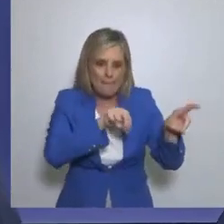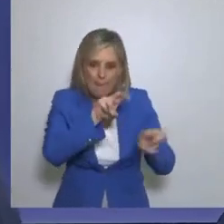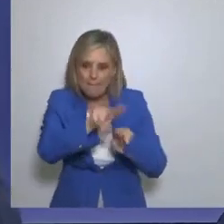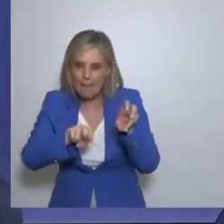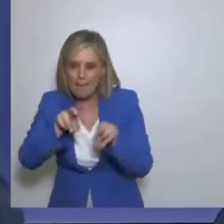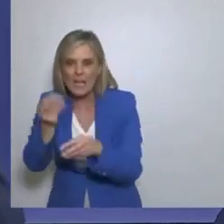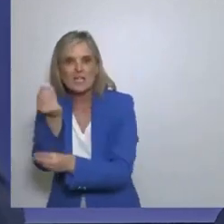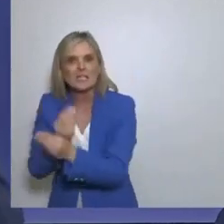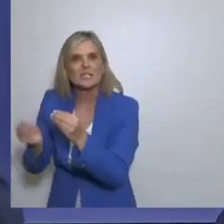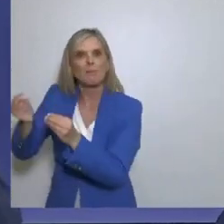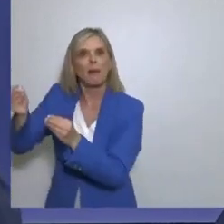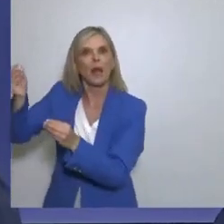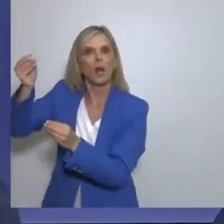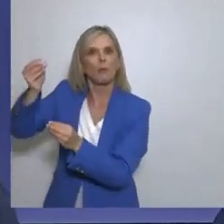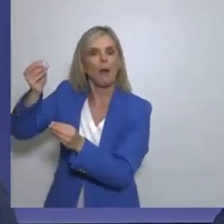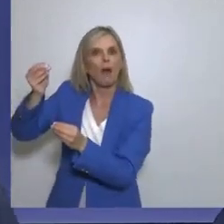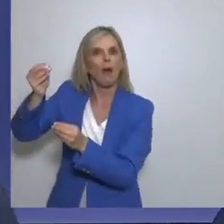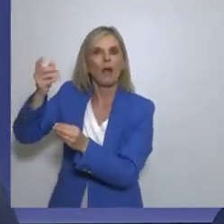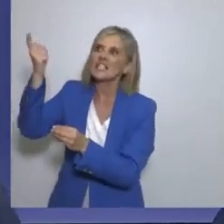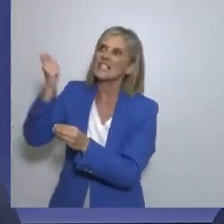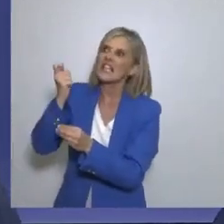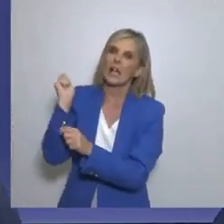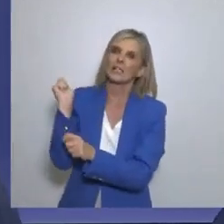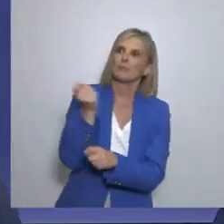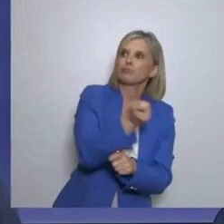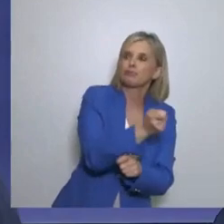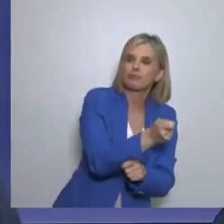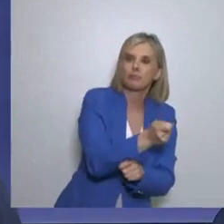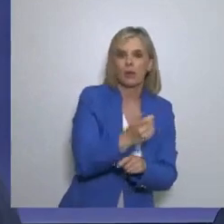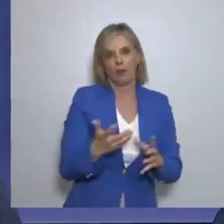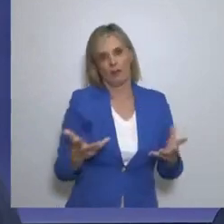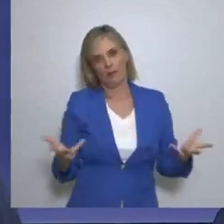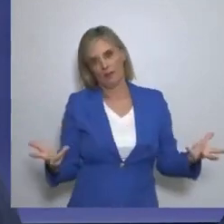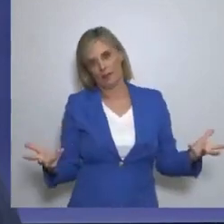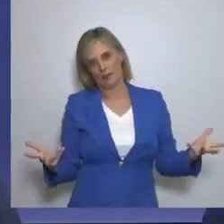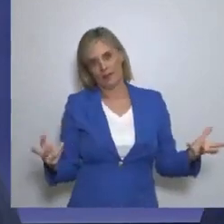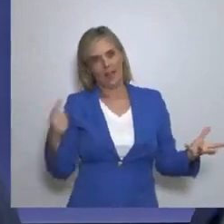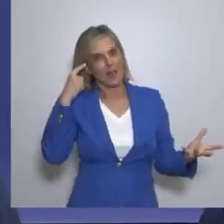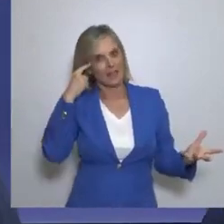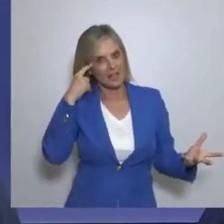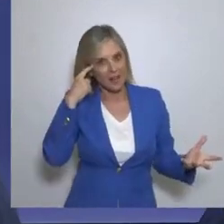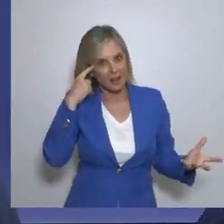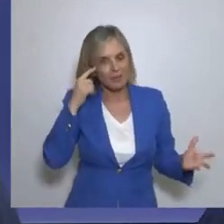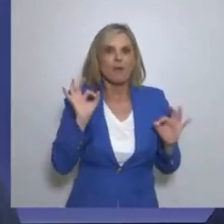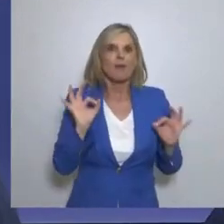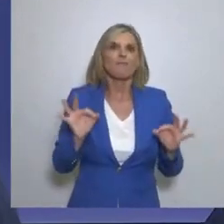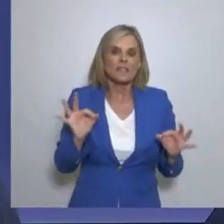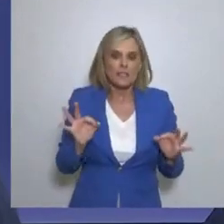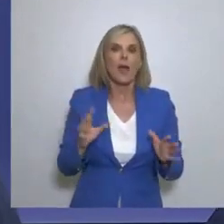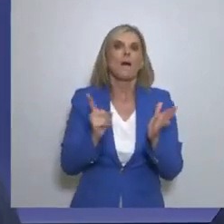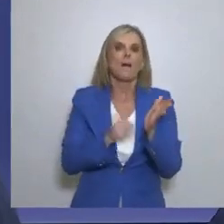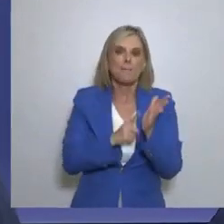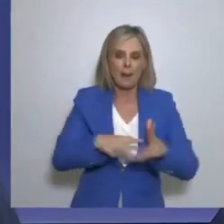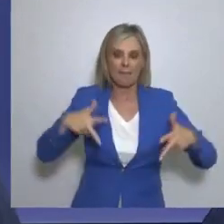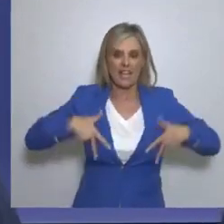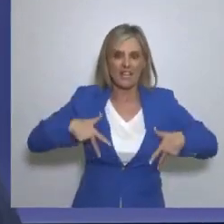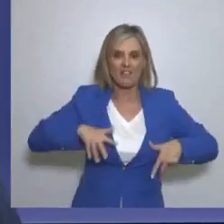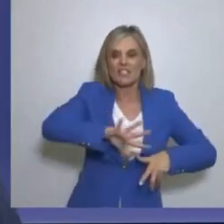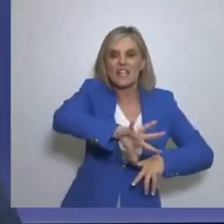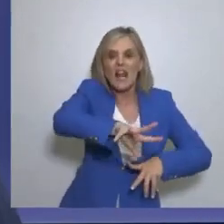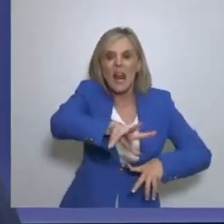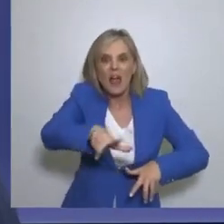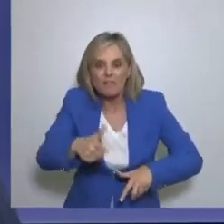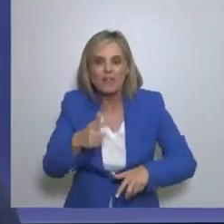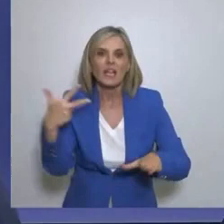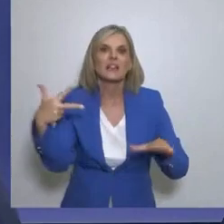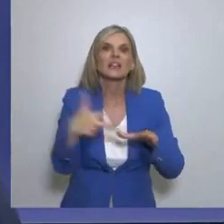πλούτο Η ασφάλεια Και οι συντάξεις των πολιτών Άρα καταλαβαίνετε Ότι αν δεν κλέψεις τα ταμεία Αν δεν τα πειράξεις ποτέ Και